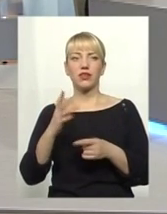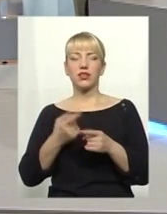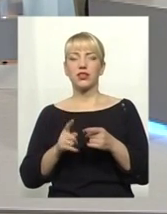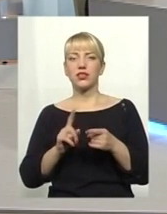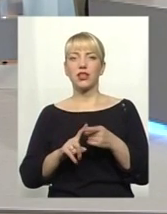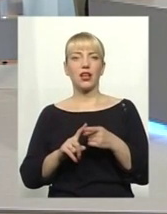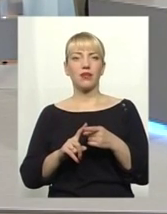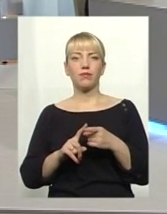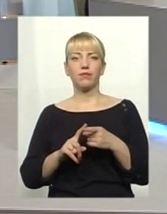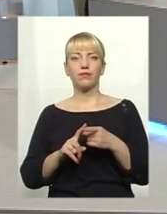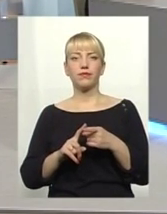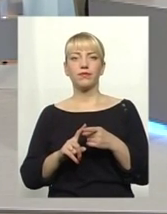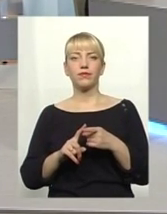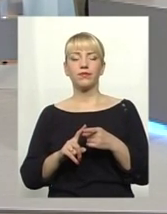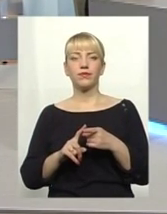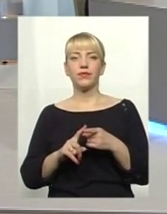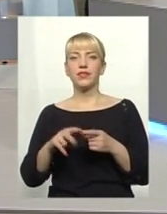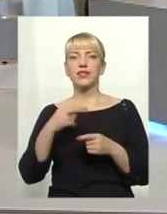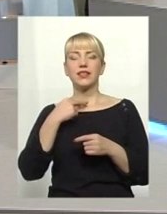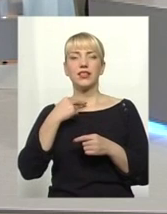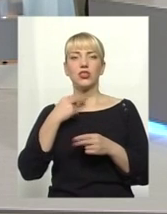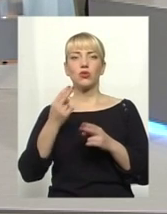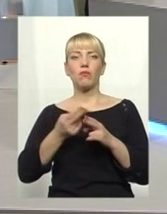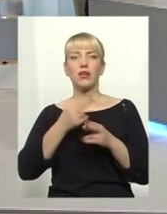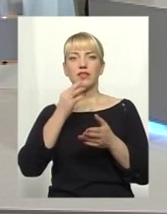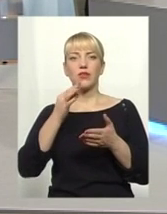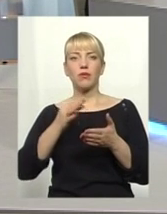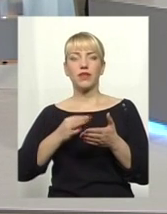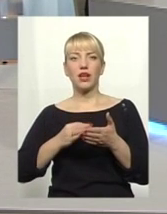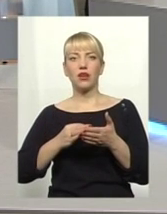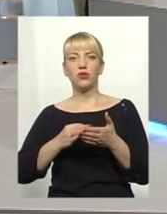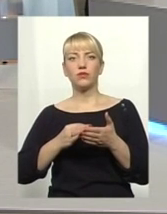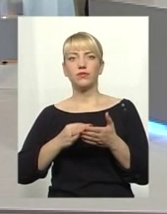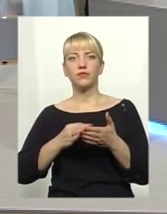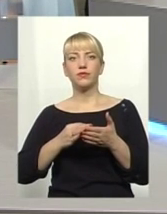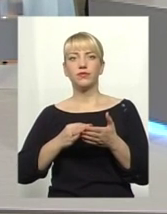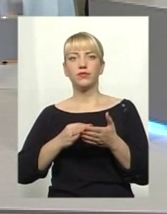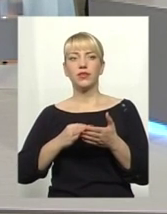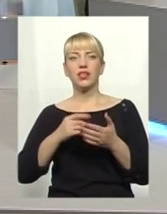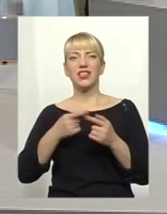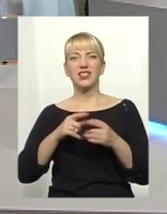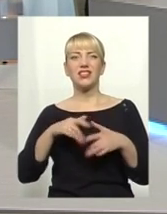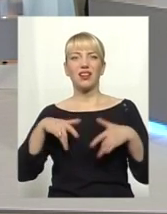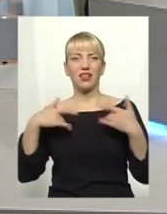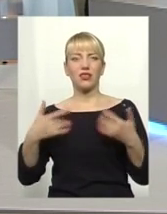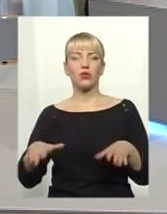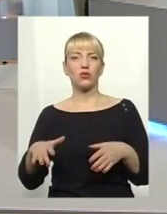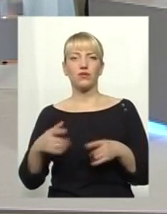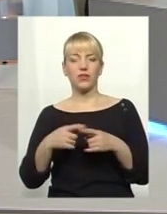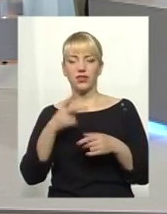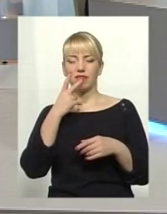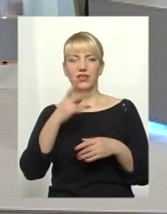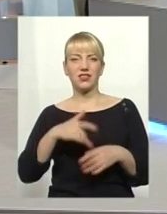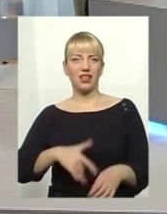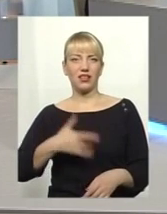цинічно, це безвідповідально, ну і це гидко. На це дивитись